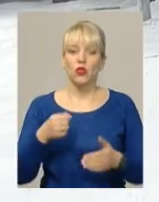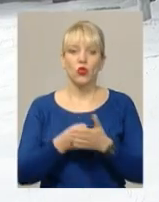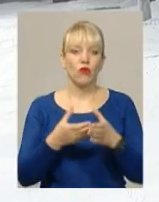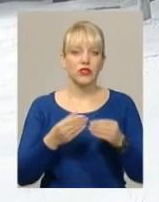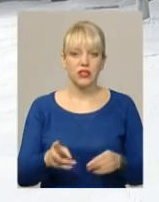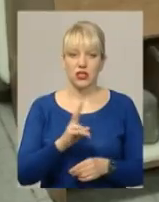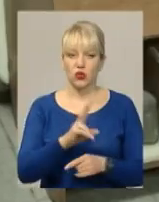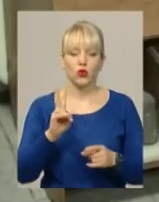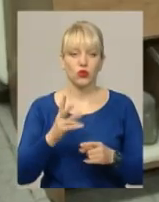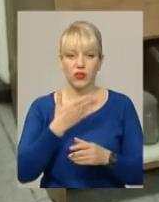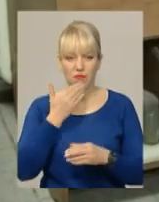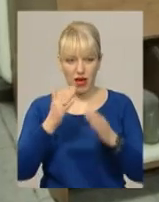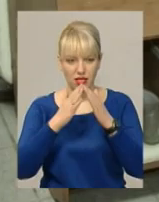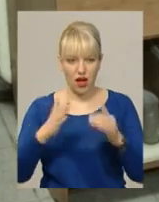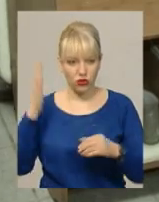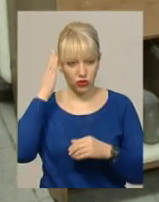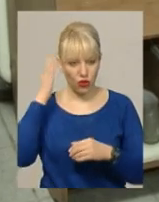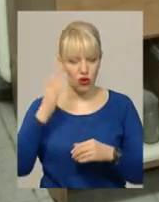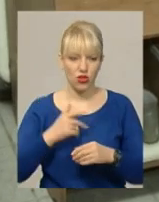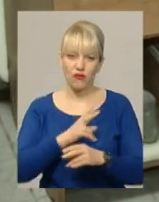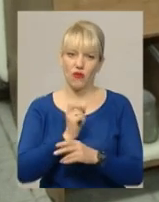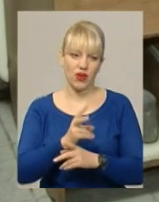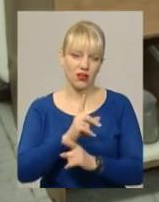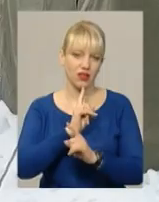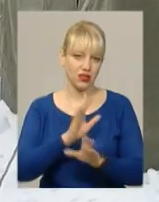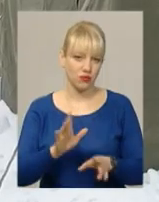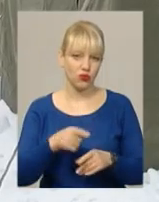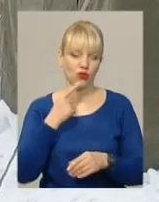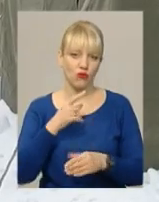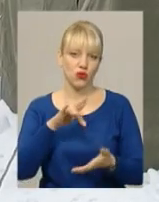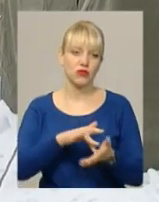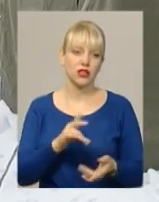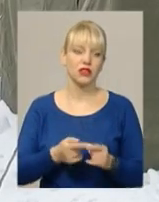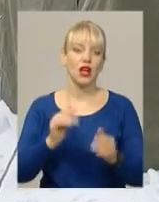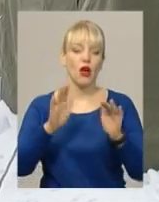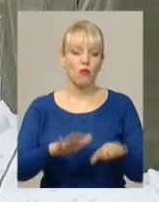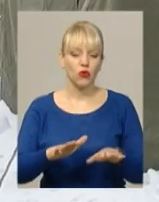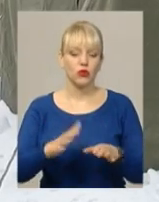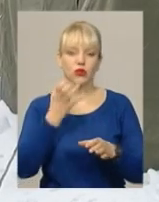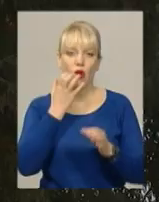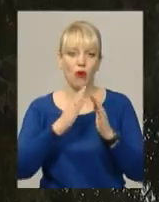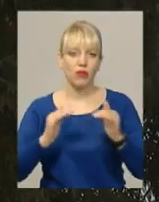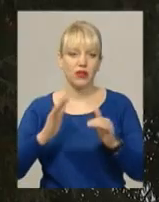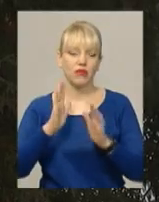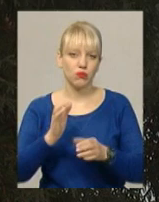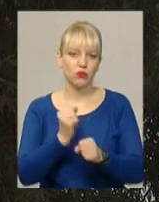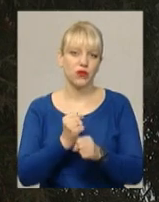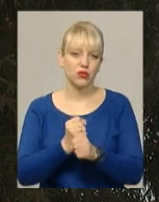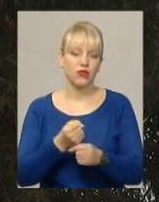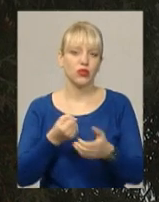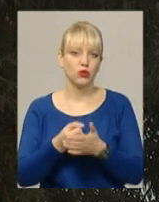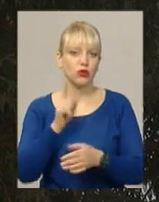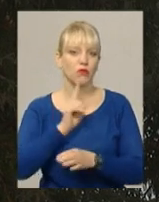тих, хто не має даху над головою, виганяти на вулицю не збираються, запевняють у центрі. Пункт обігріву працюватиме доти, доки на дворі не